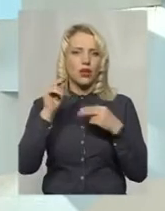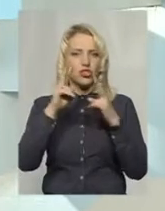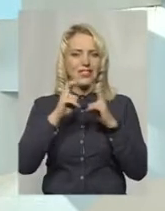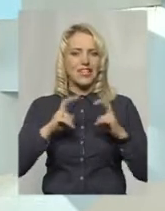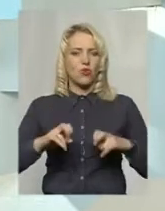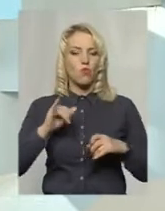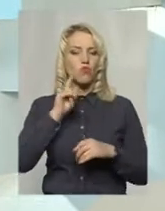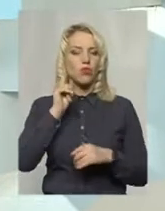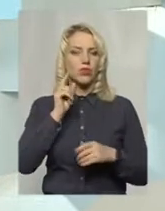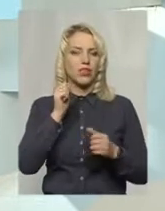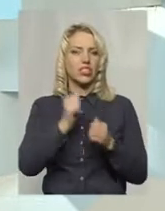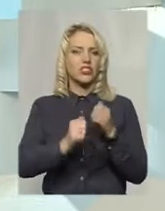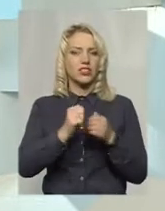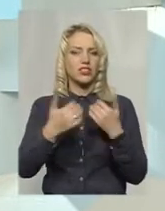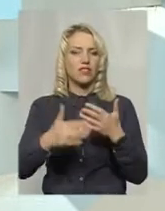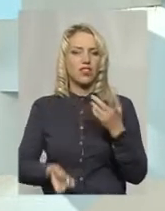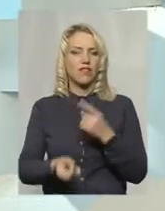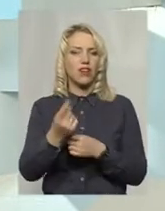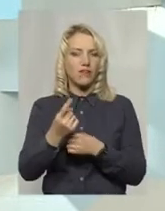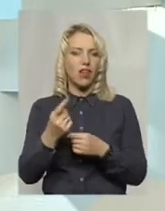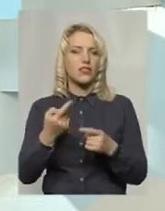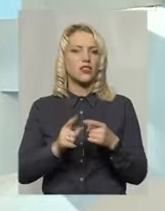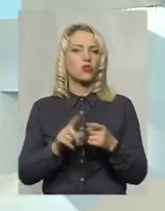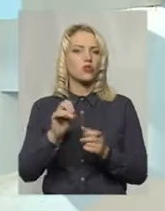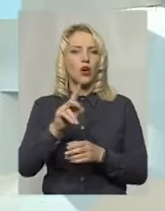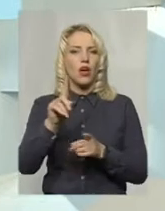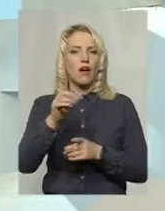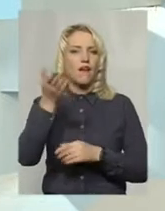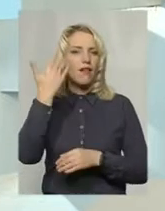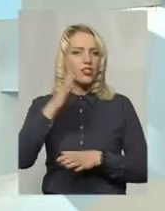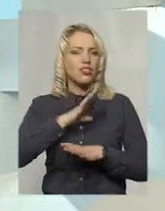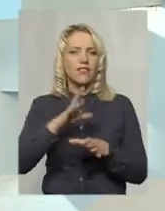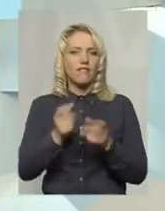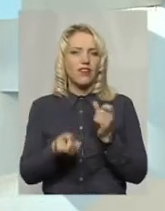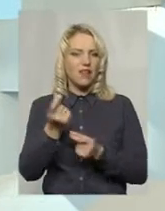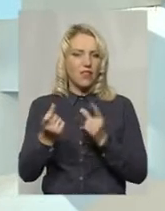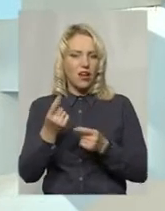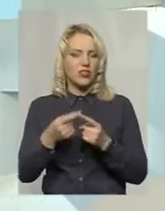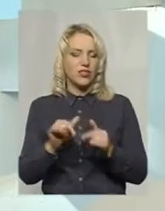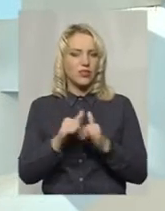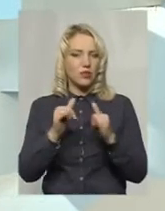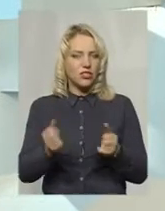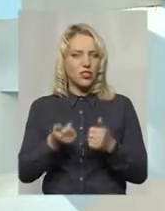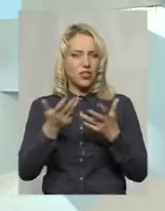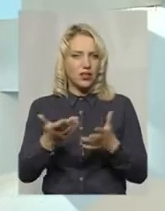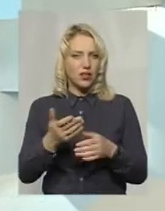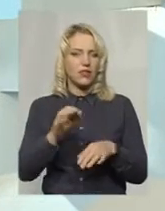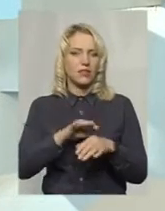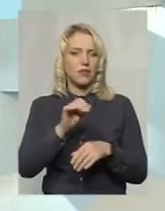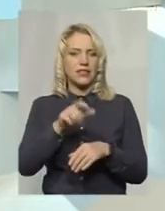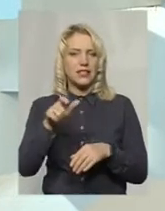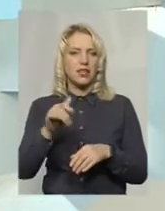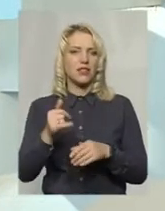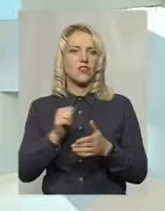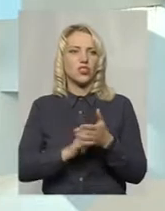молодих частіше виявляється те, що раніше не виявлялось. І, власне, збільшується кількість пацієнтів саме через цю причину,